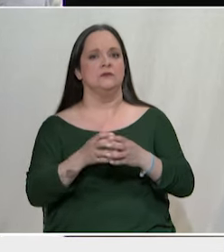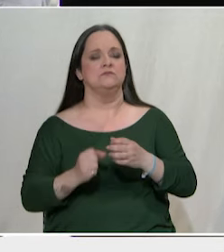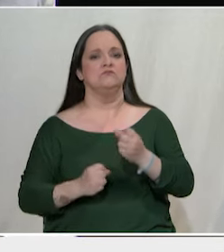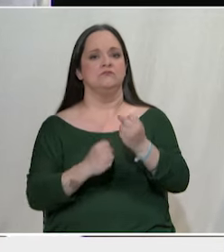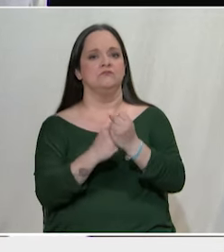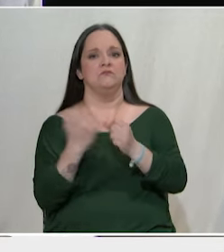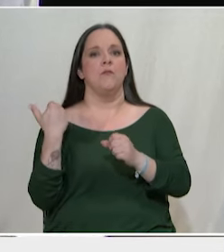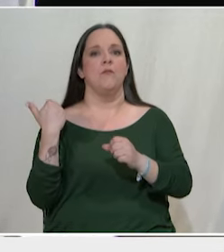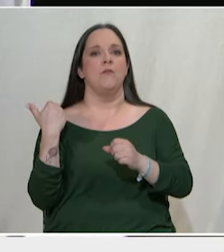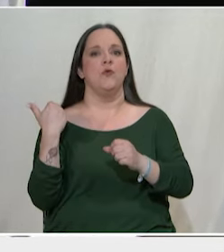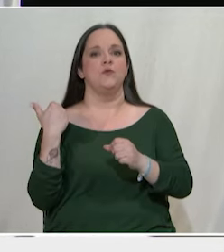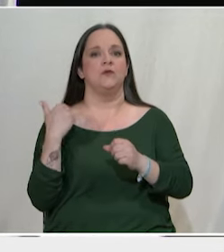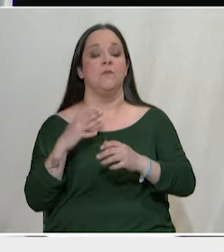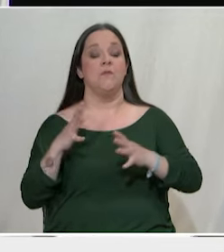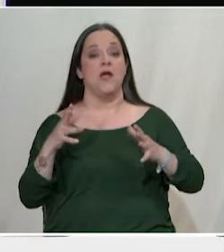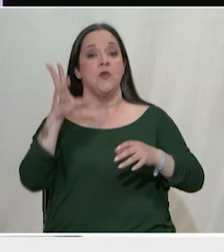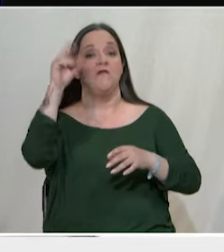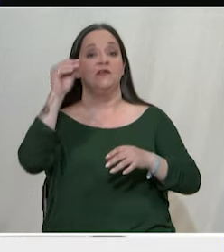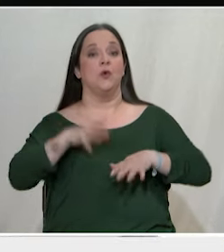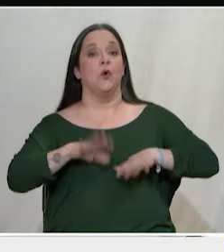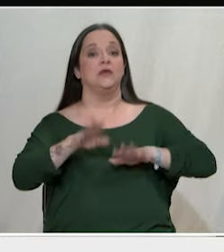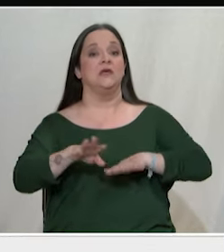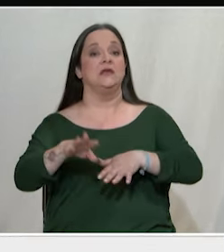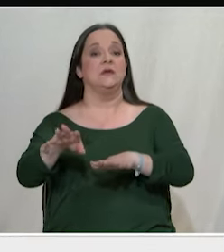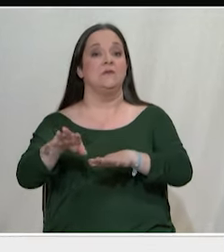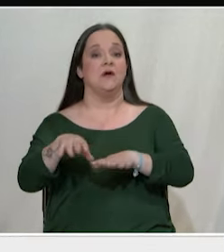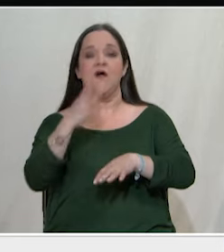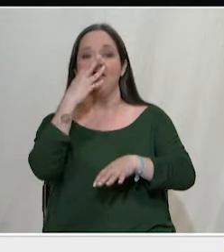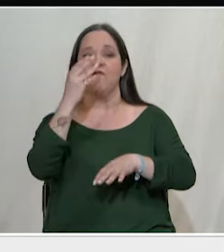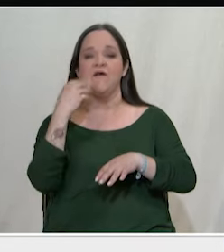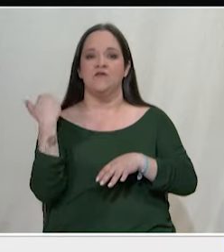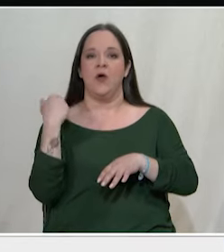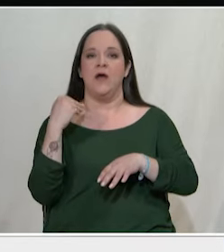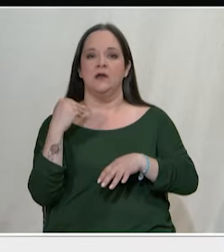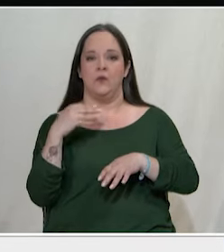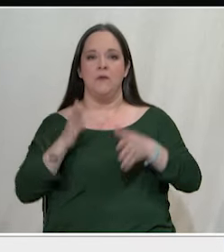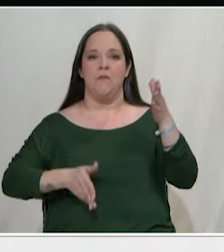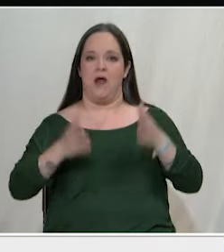πρόσφατο μεγάλο φοιτητικό κίνημα του Φεβρουαρίου και του Μαρτίου